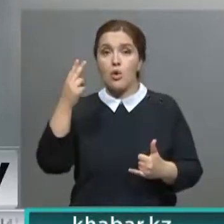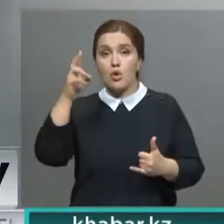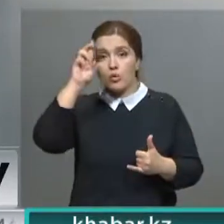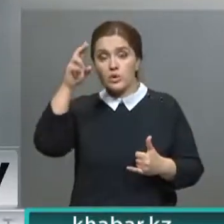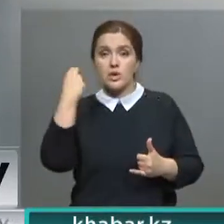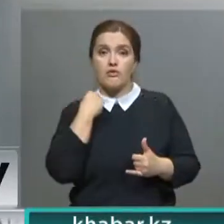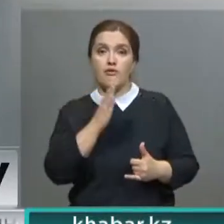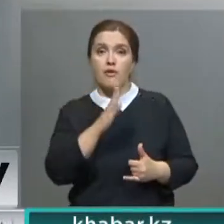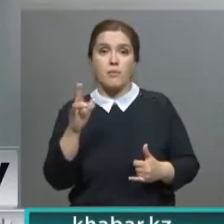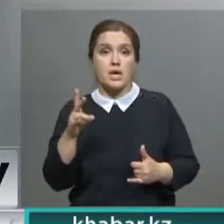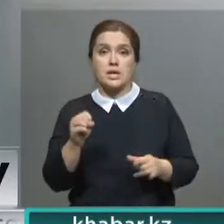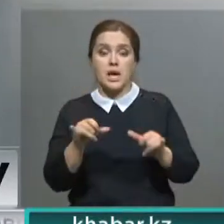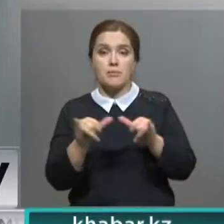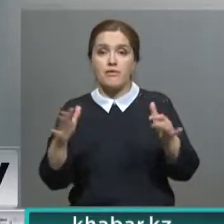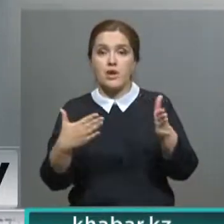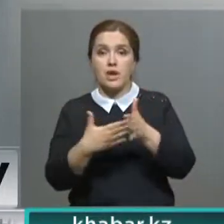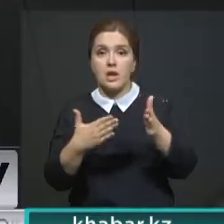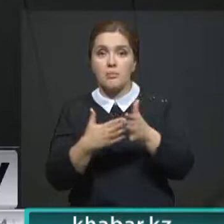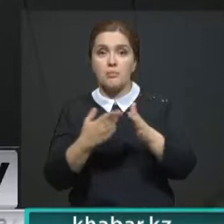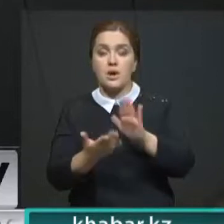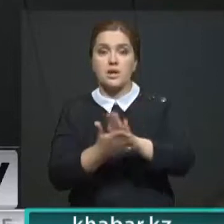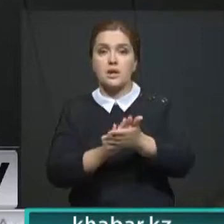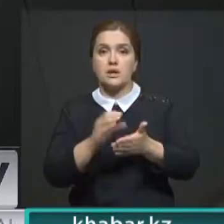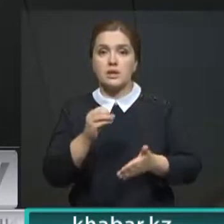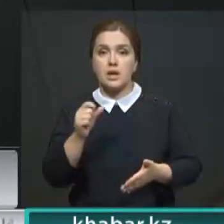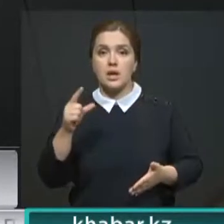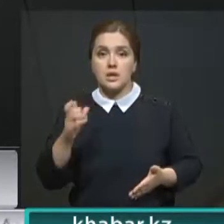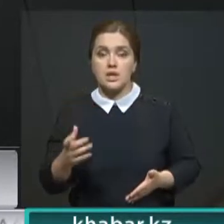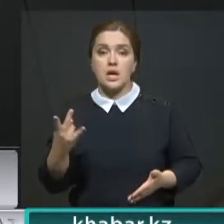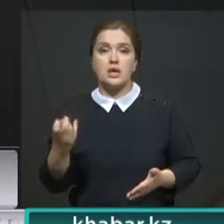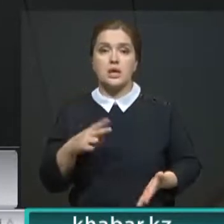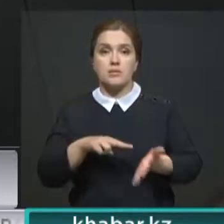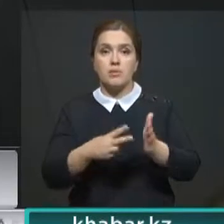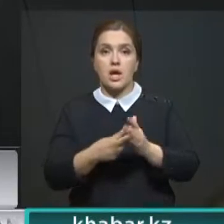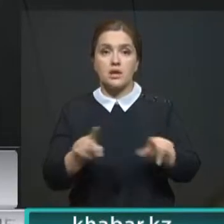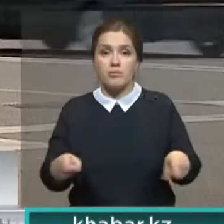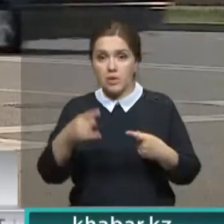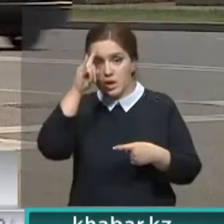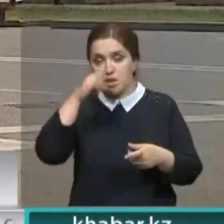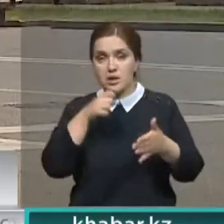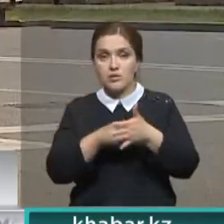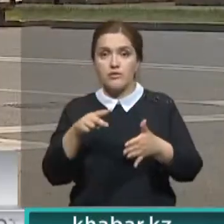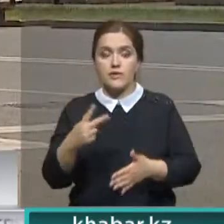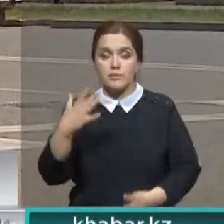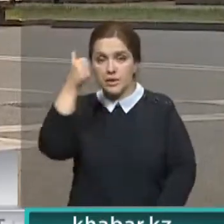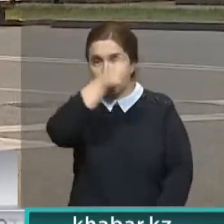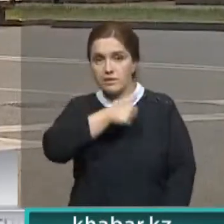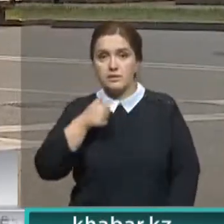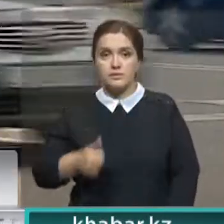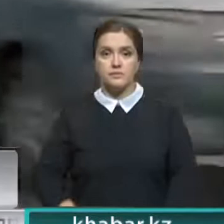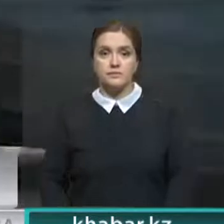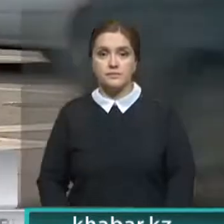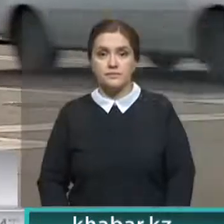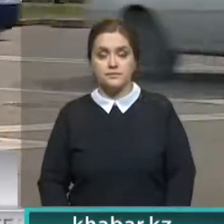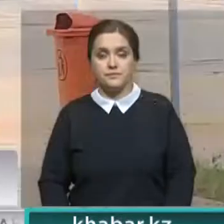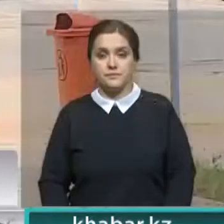госдолга к ВВП не превышает лимит, установленный договором ОИАЭС и нацпланом развития Казахстана до 2025 года.